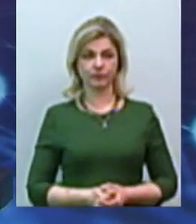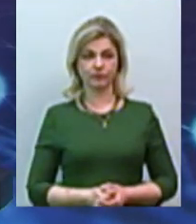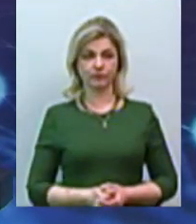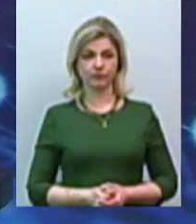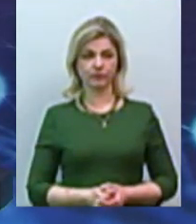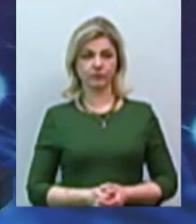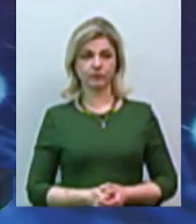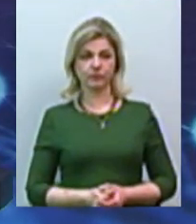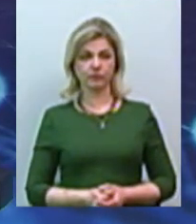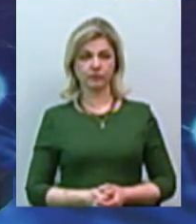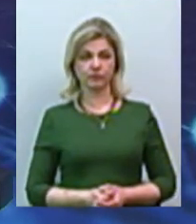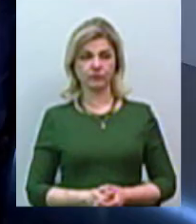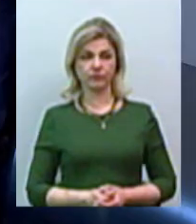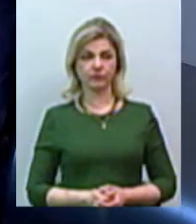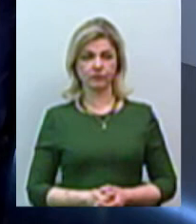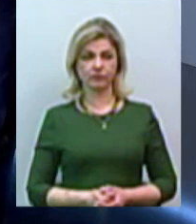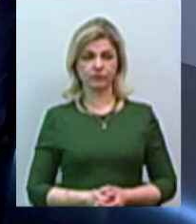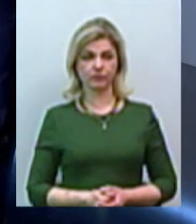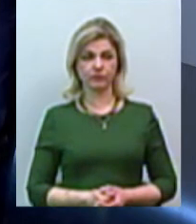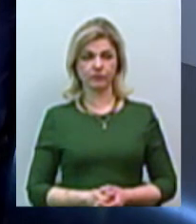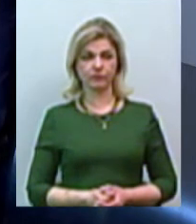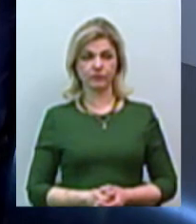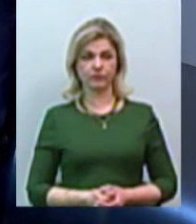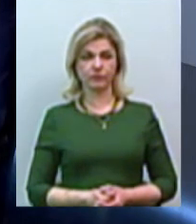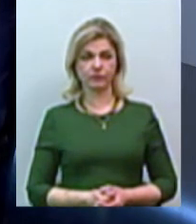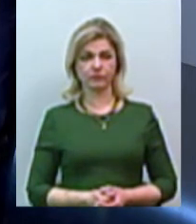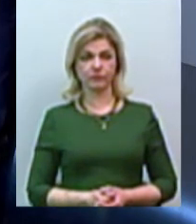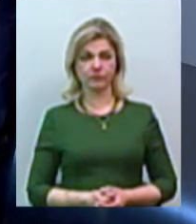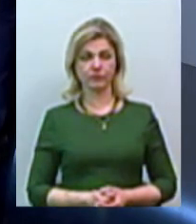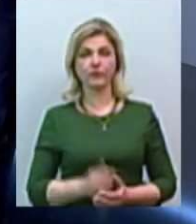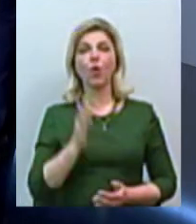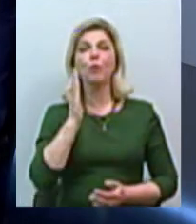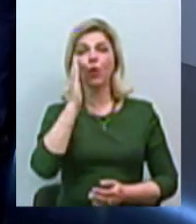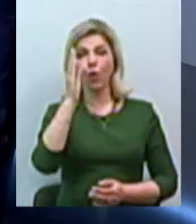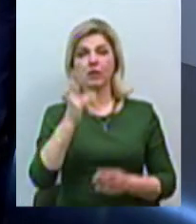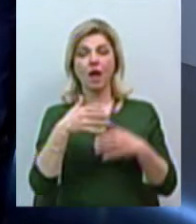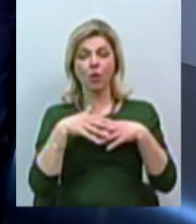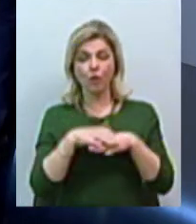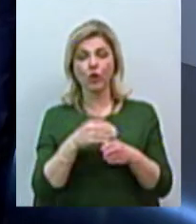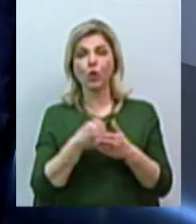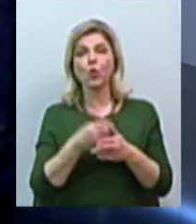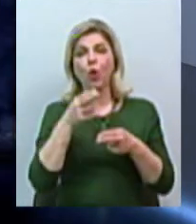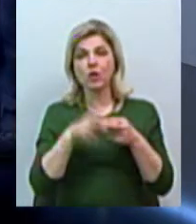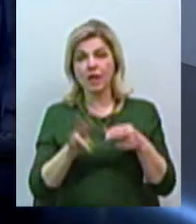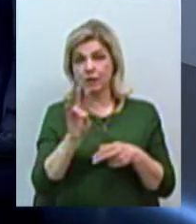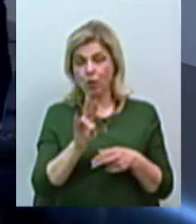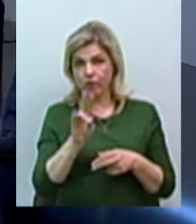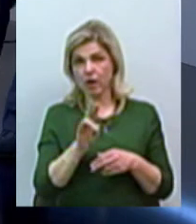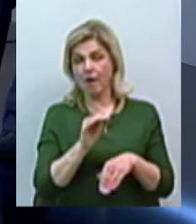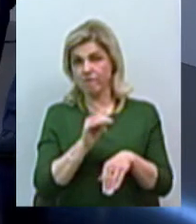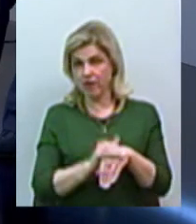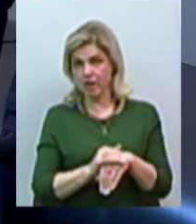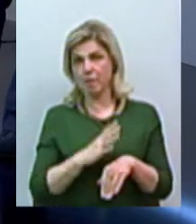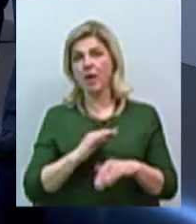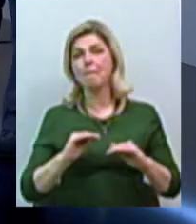як зняли показники лічильника, до дати зйому показів лічильника, прогнозне нарахування до кінця листопада виявилося менше за